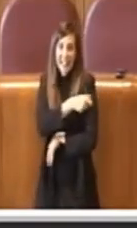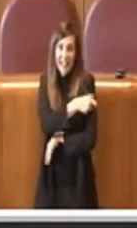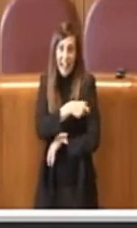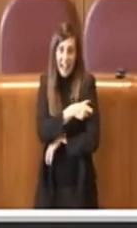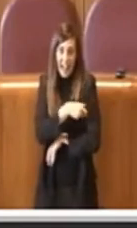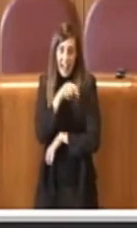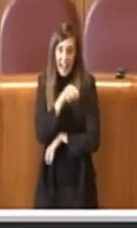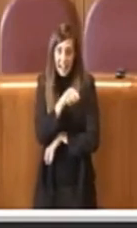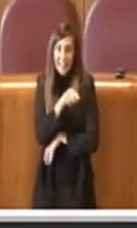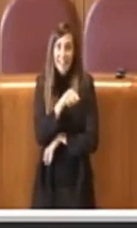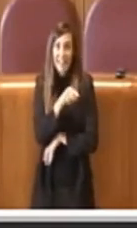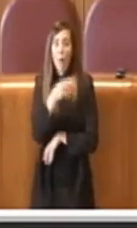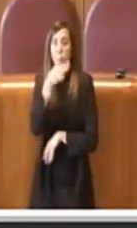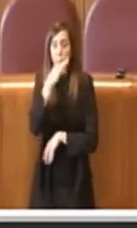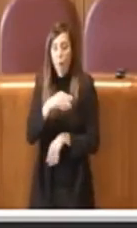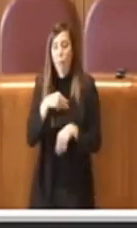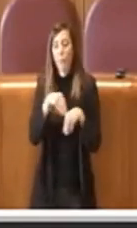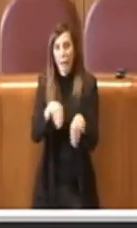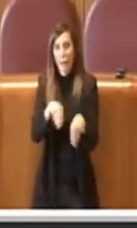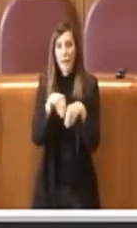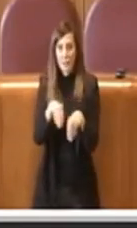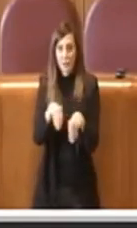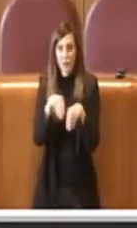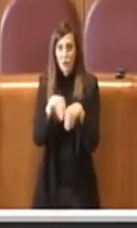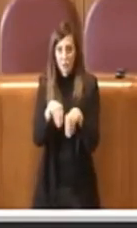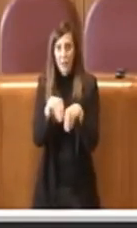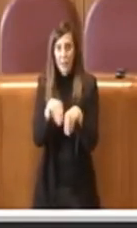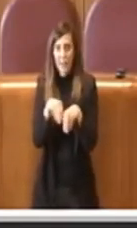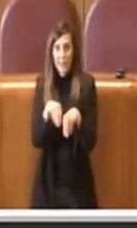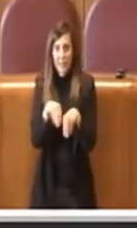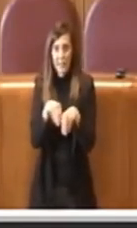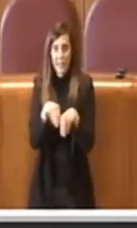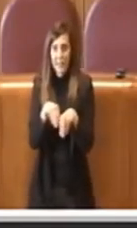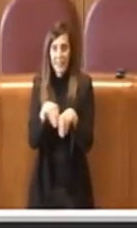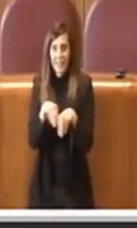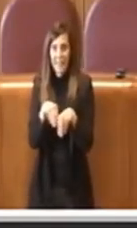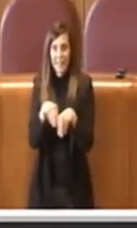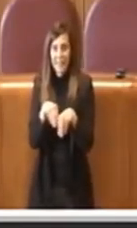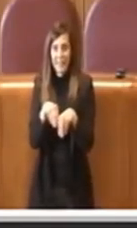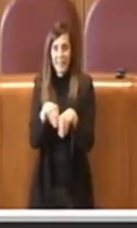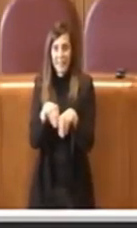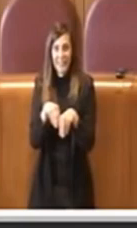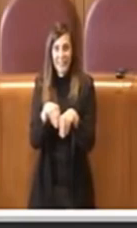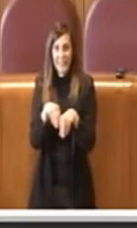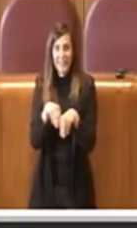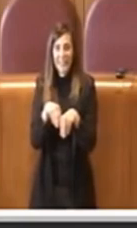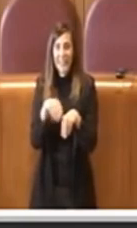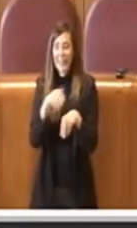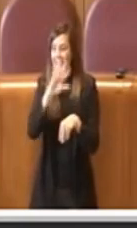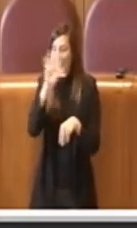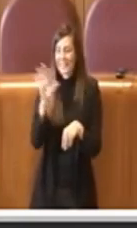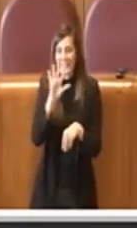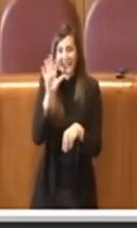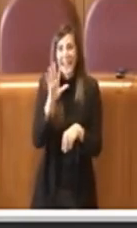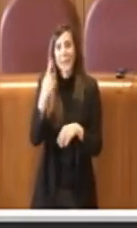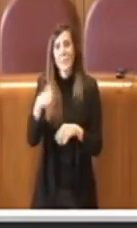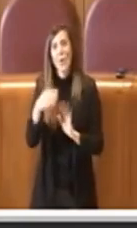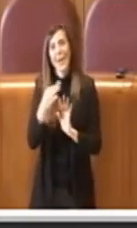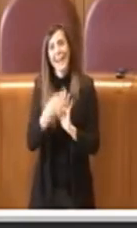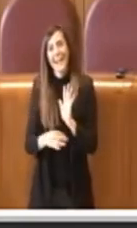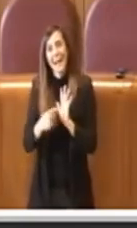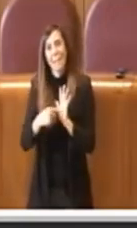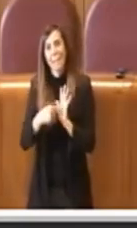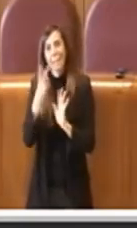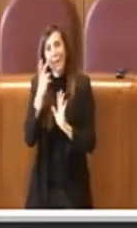possono partecipare appunto sulla base di alcune questioni, per esempio nell'attuale regolamento è